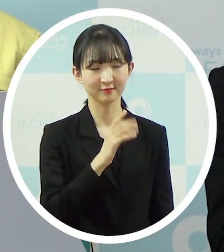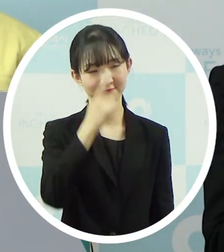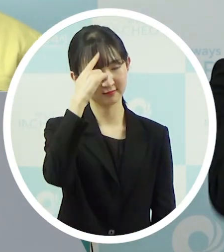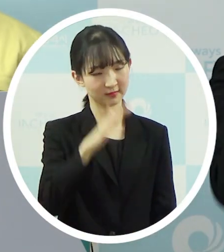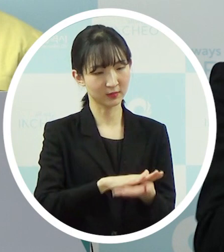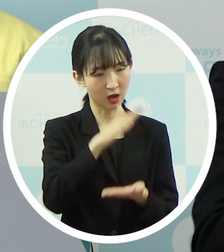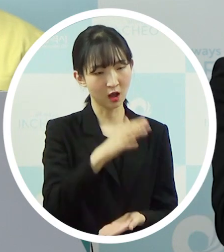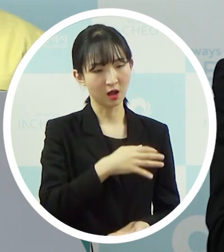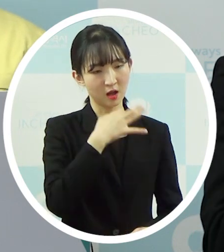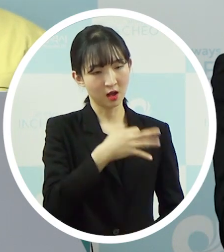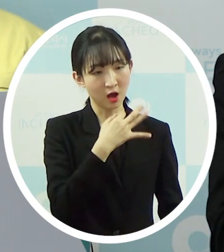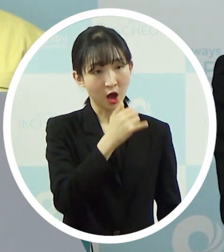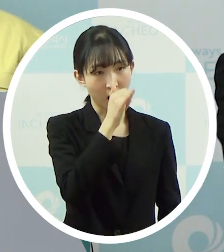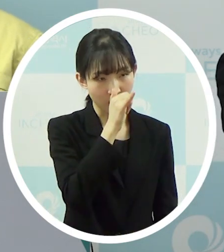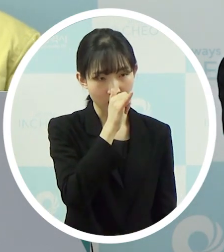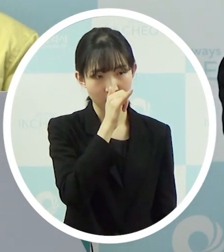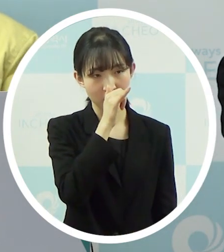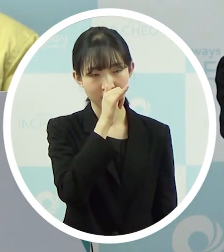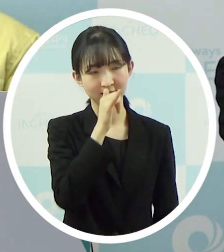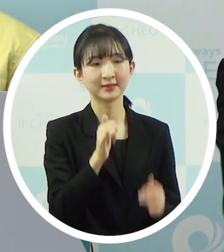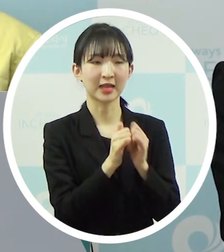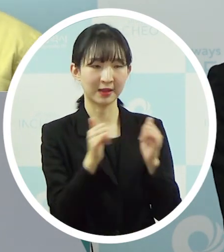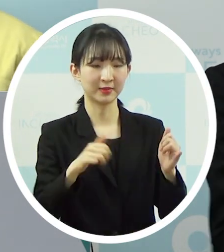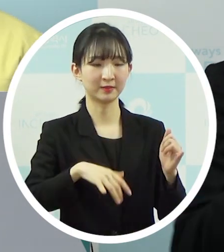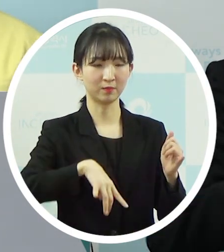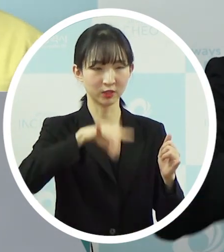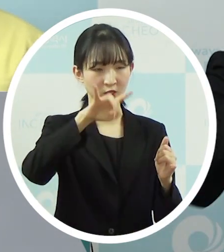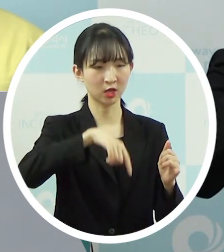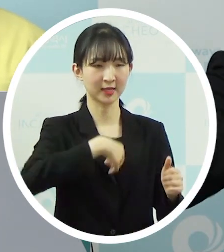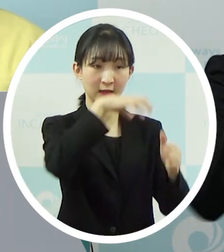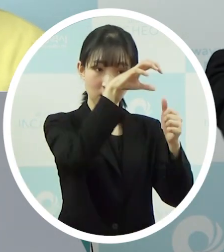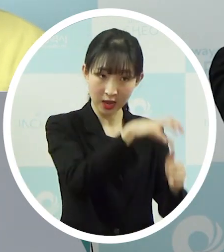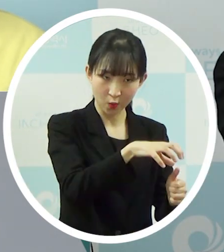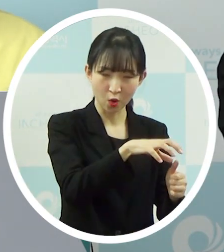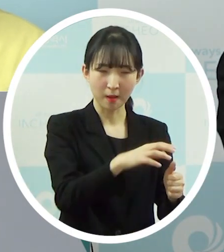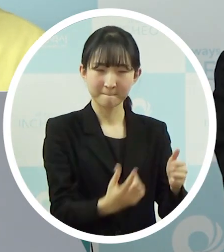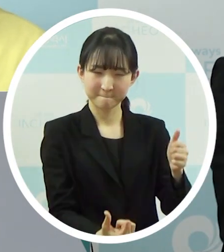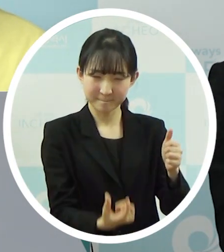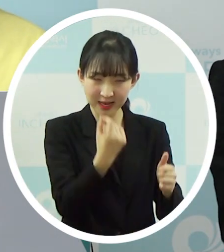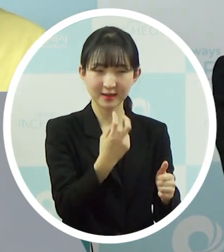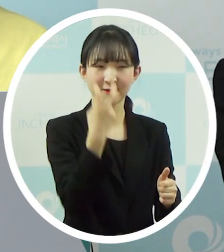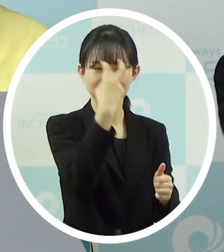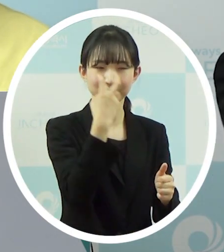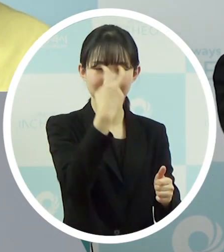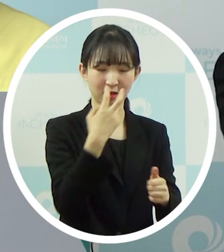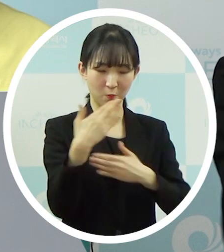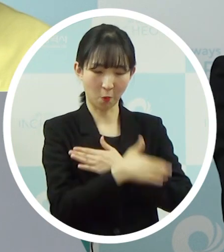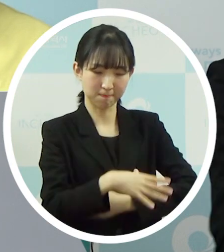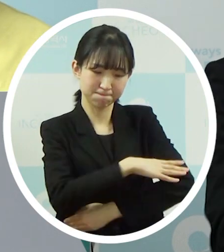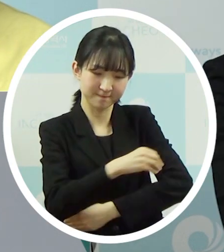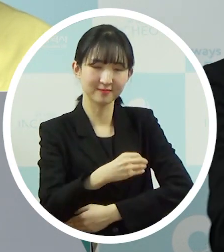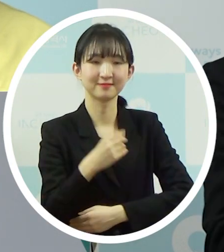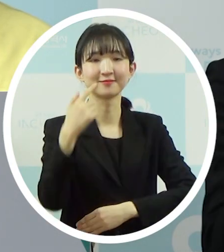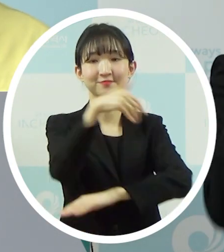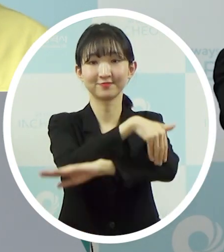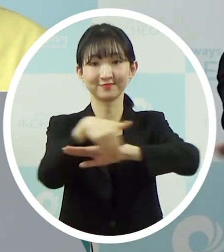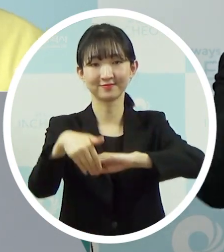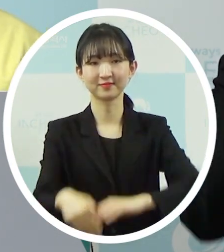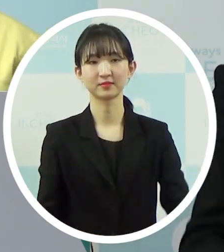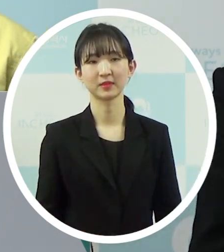유중상자로 파악되신 분에 대해서는 일단 자가격리 조치시키고 빠른 시일 내에 검체 채취를 하는 것으로 주최했습니다.